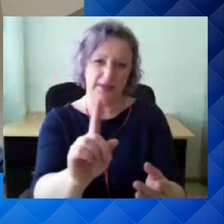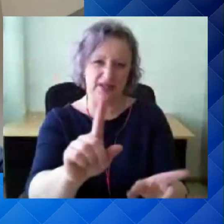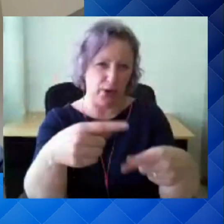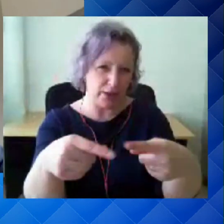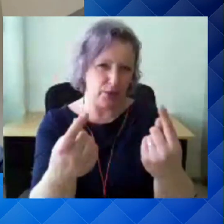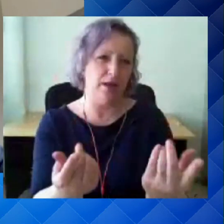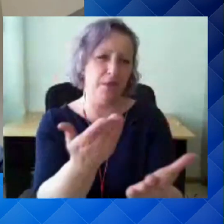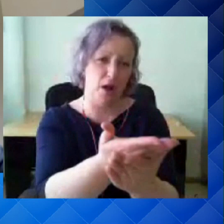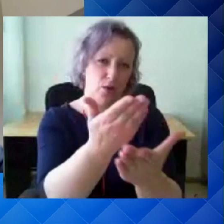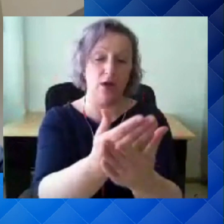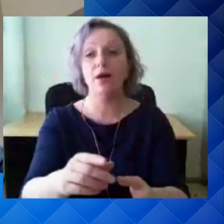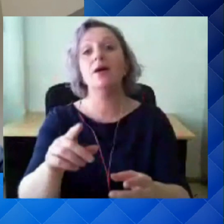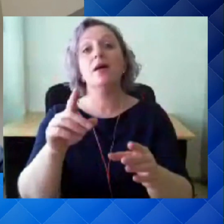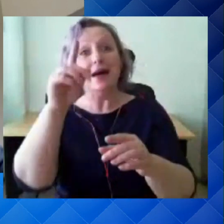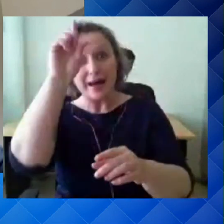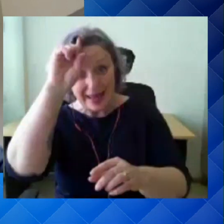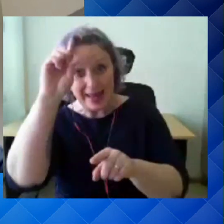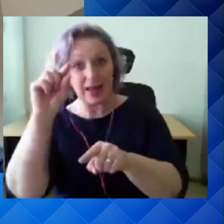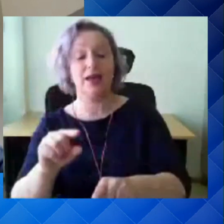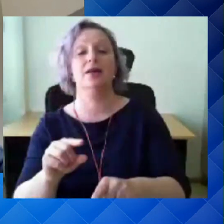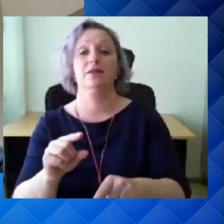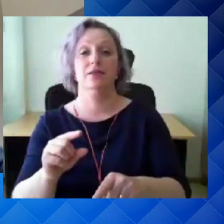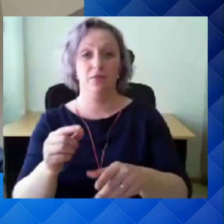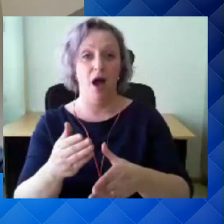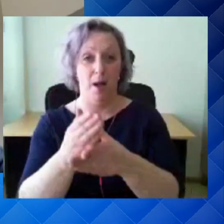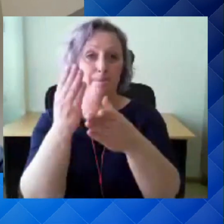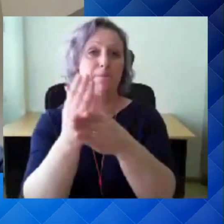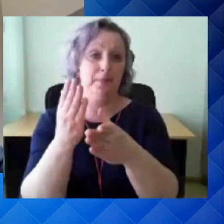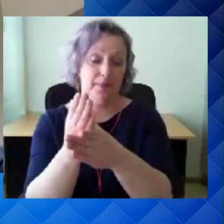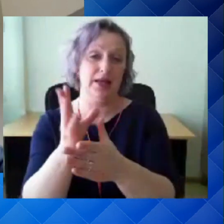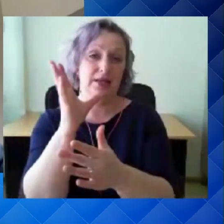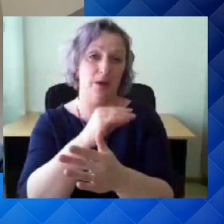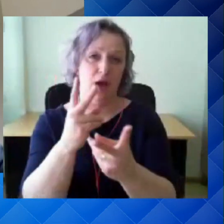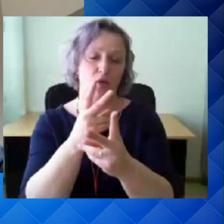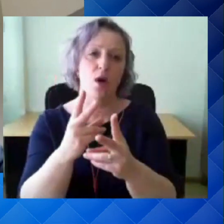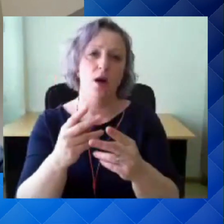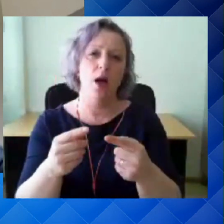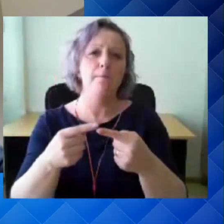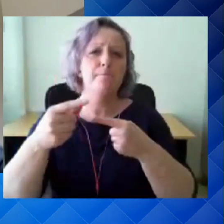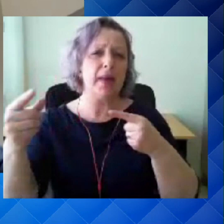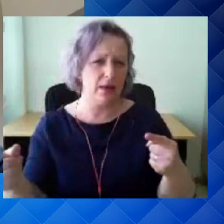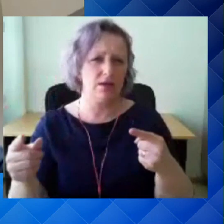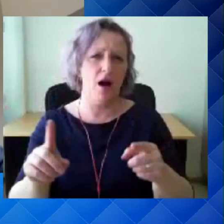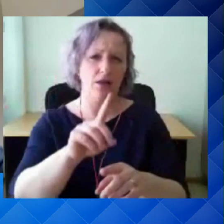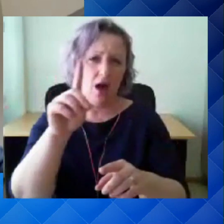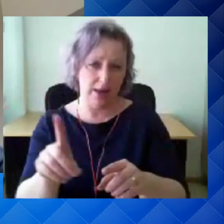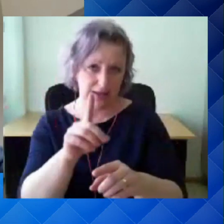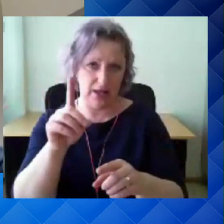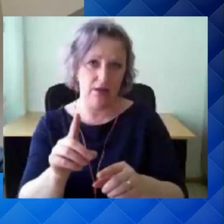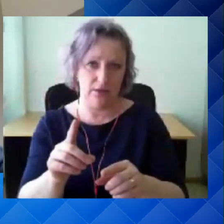puhul juba sellised abinud, mis vähendavad pikaelisi kõrge nakatumisriskiga